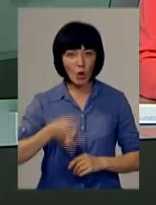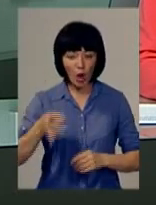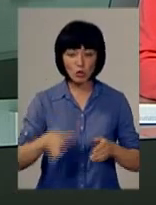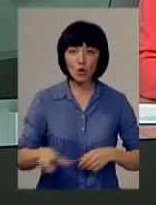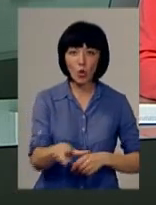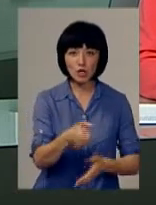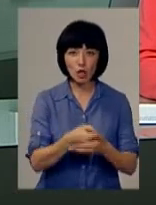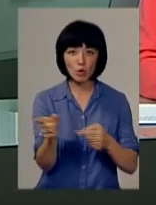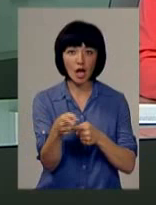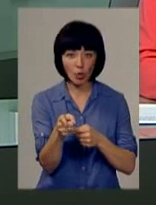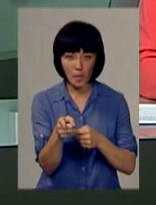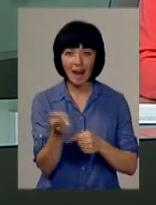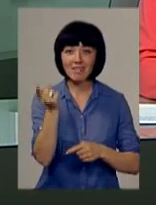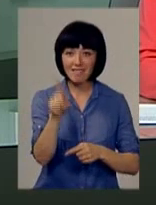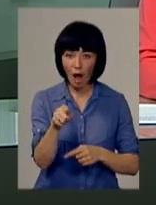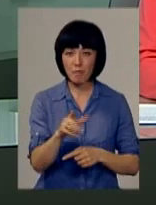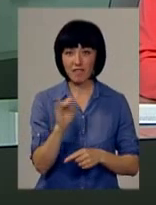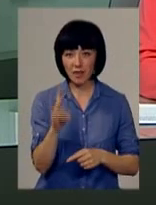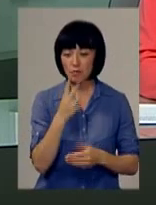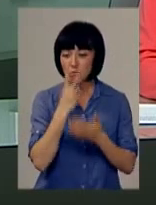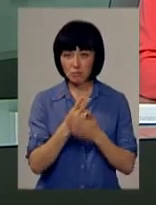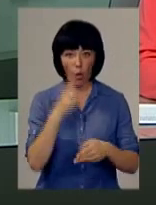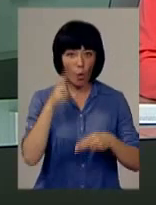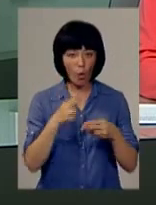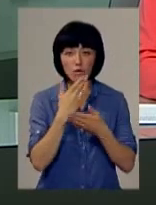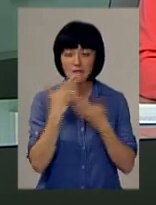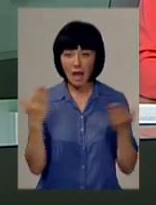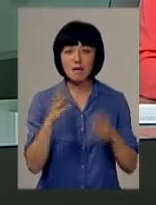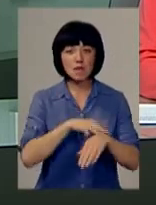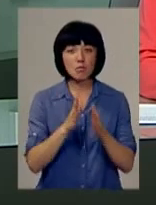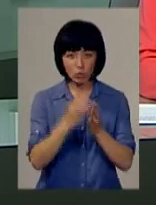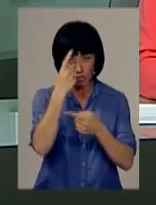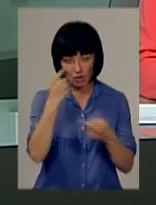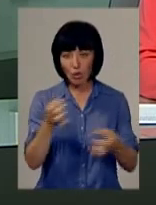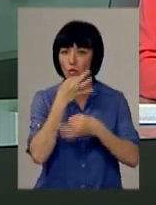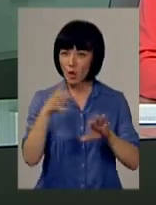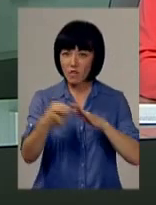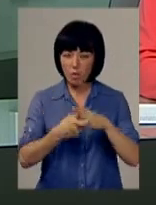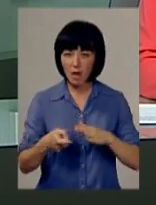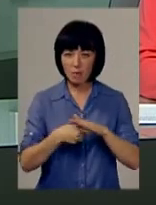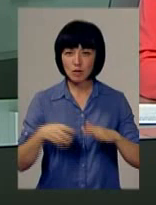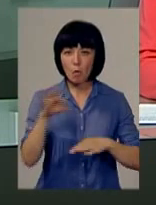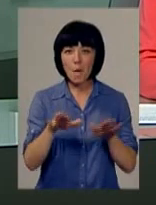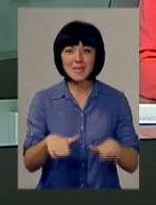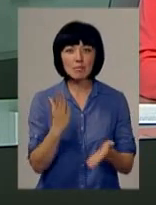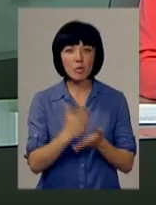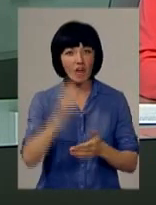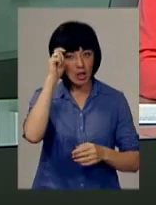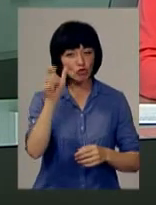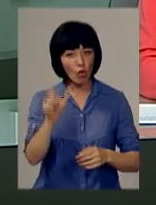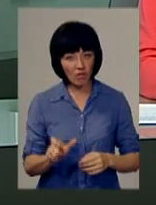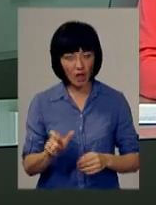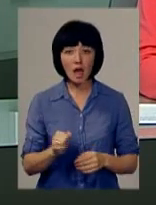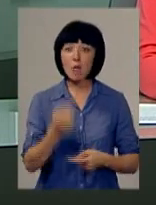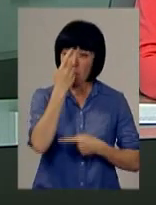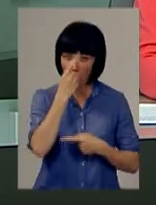дорозі, що веде до Тернополя. Саме там Віталія Поліщука бачили востаннє. Міліція просить повідомляти будь-яку інформацію про місце перебування чоловіка.